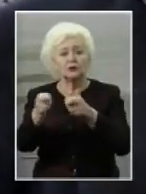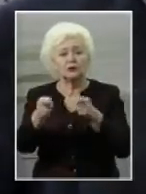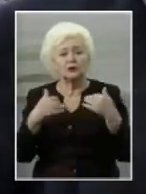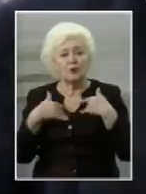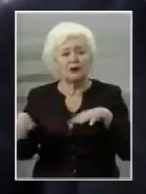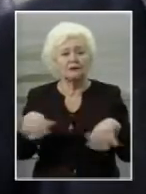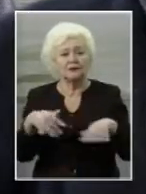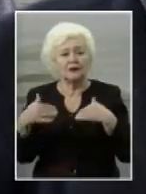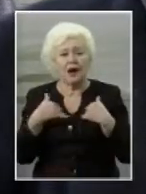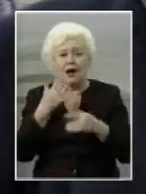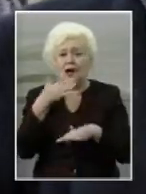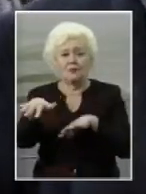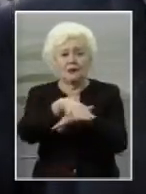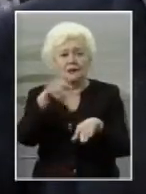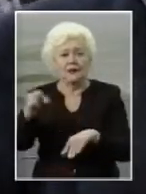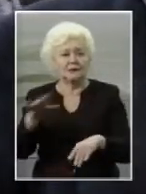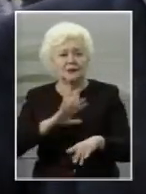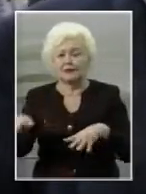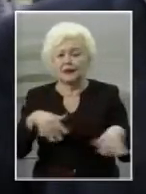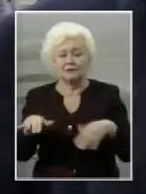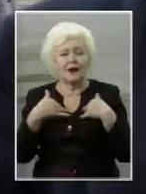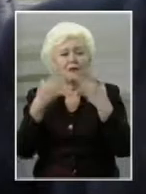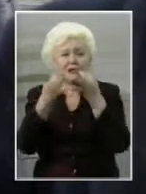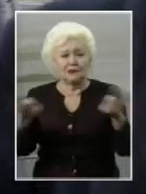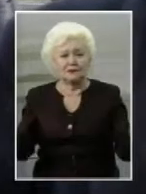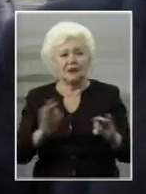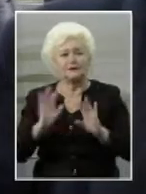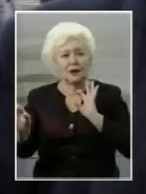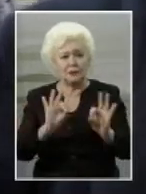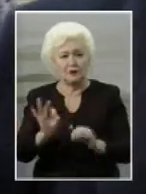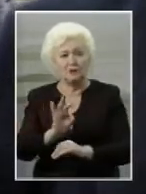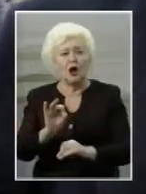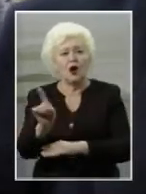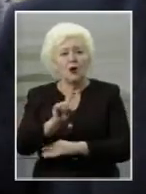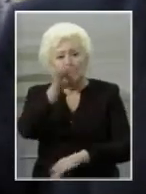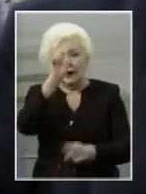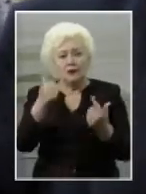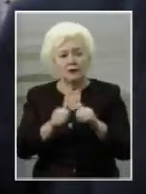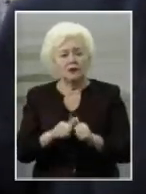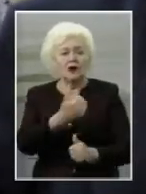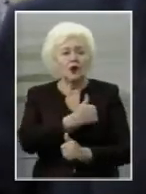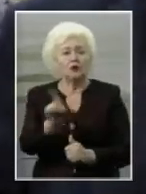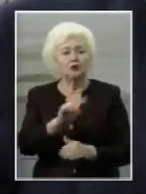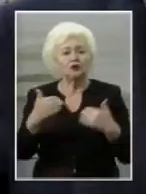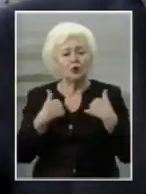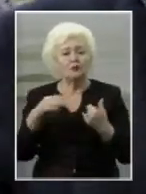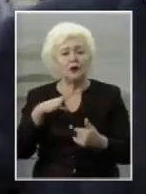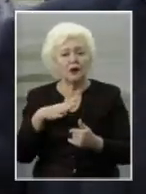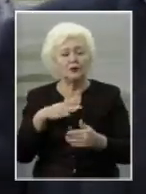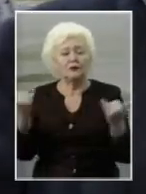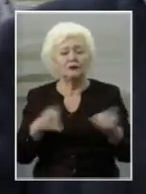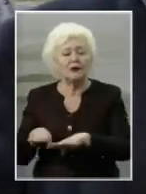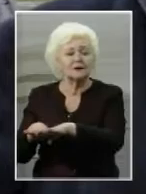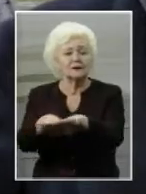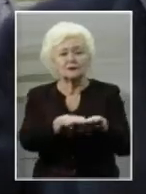що ми слабкі, а ми нація не слабка. Ми незалежні, ми суверена держава. Я хочу, щоб ми були зараз